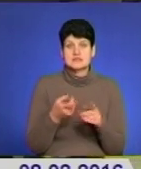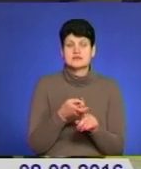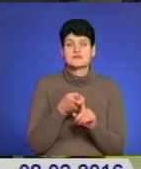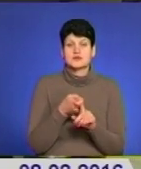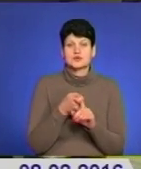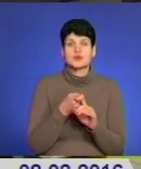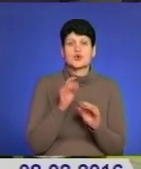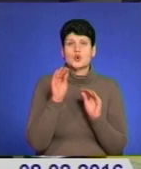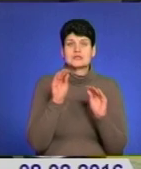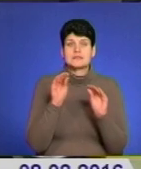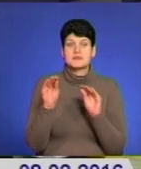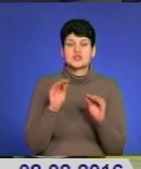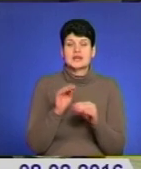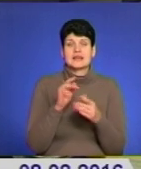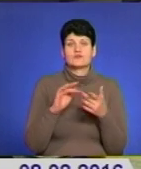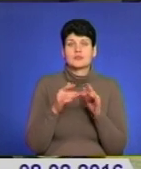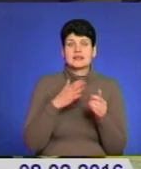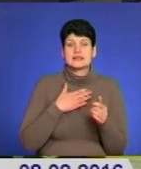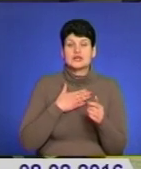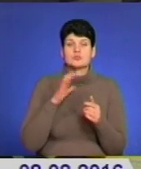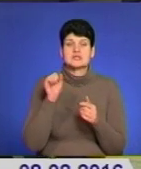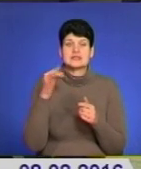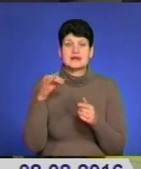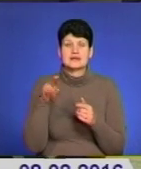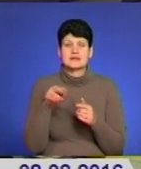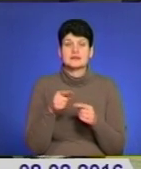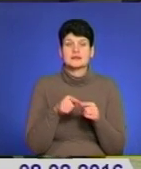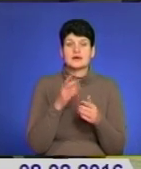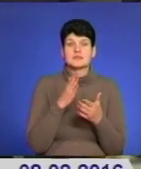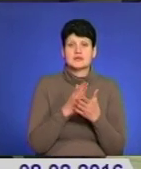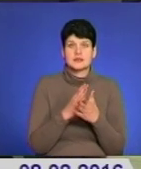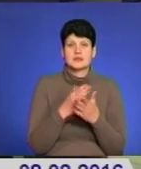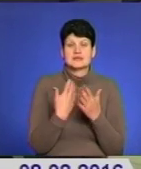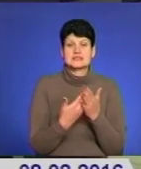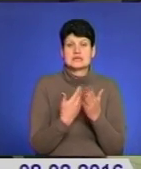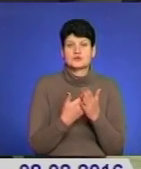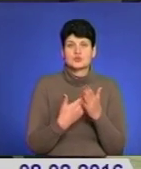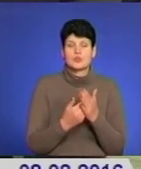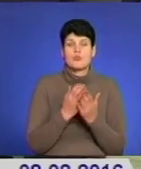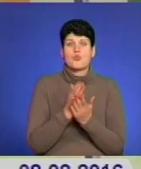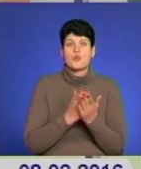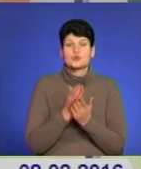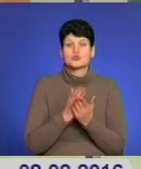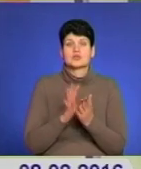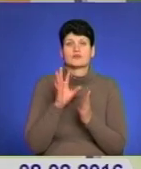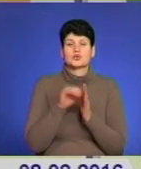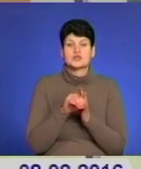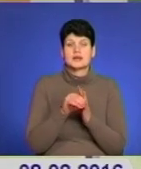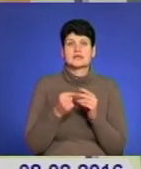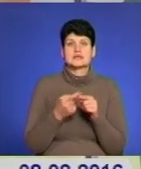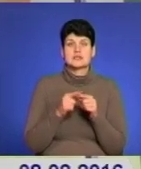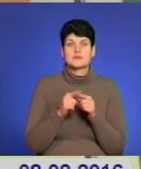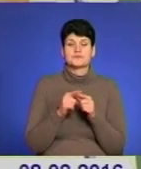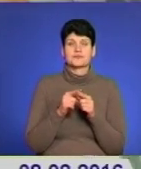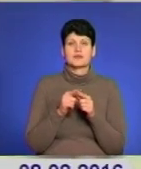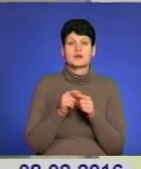розміщення інформації на нашому сайті, де поданий зразок розміщення цієї сторінки, опис послуг, який включає кожна з цих сторінок,